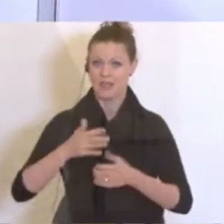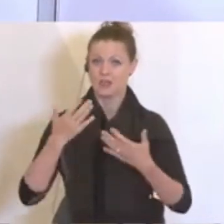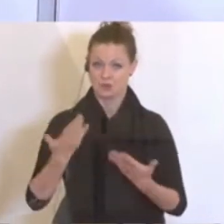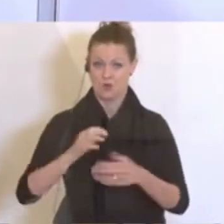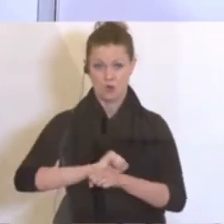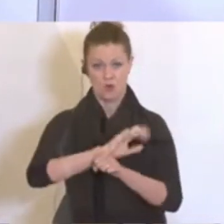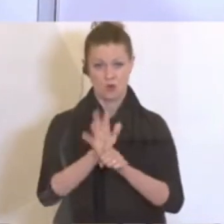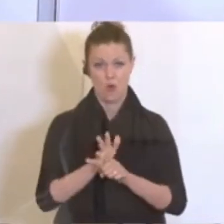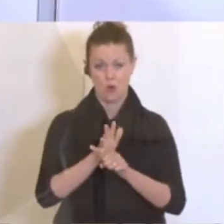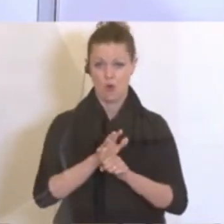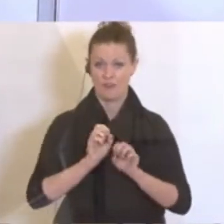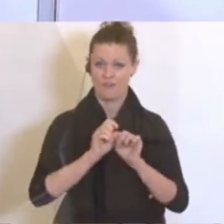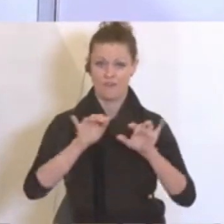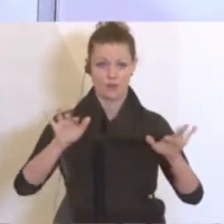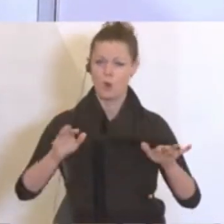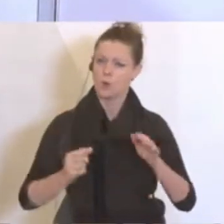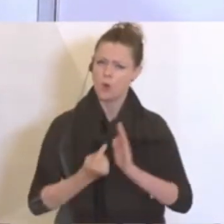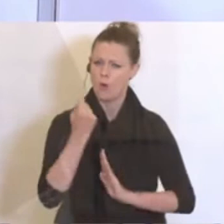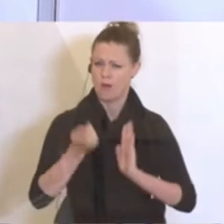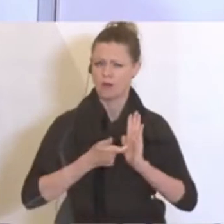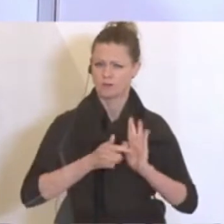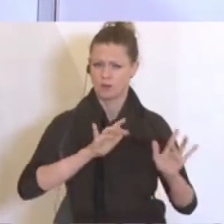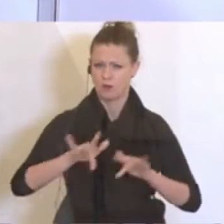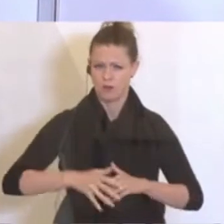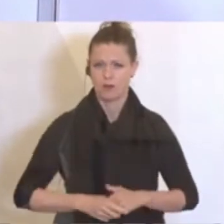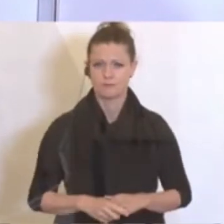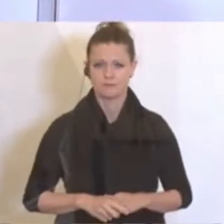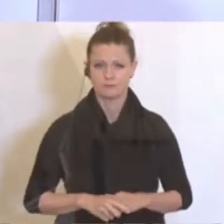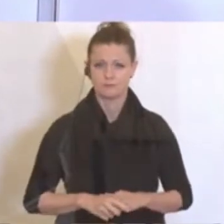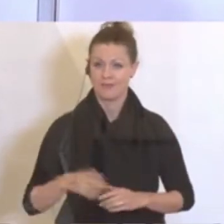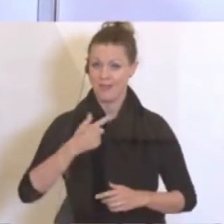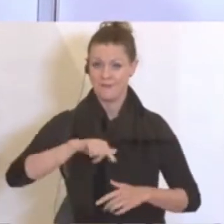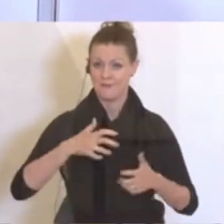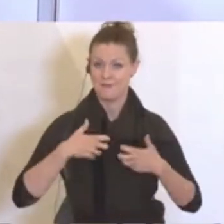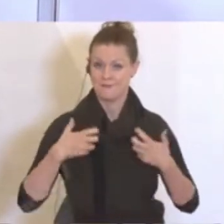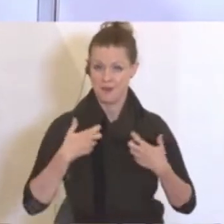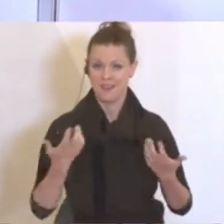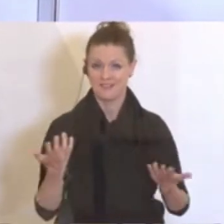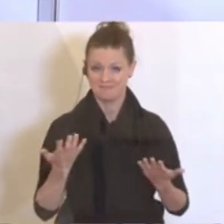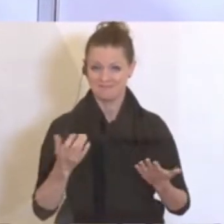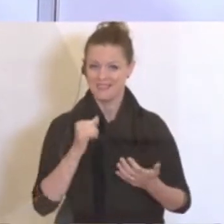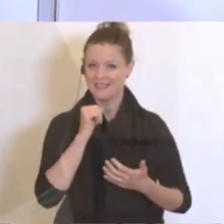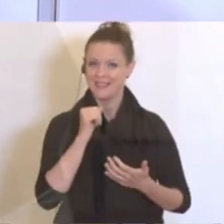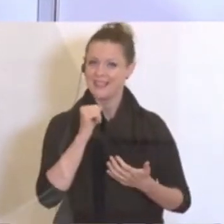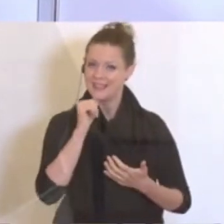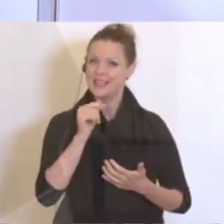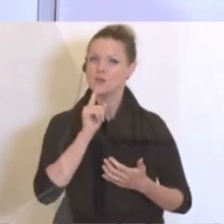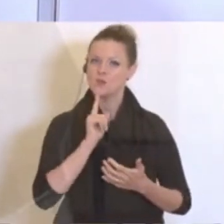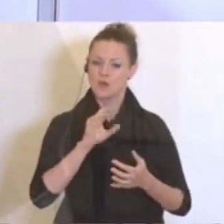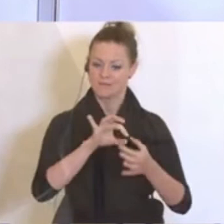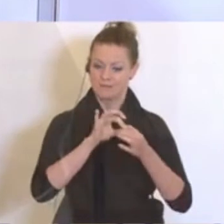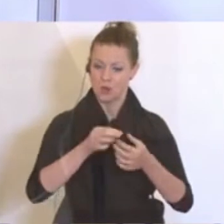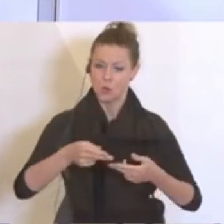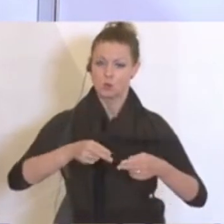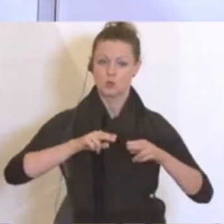Coronavirus eine ganz besondere Herausforderung. Wir freuen uns, dass nicht nur das Wiederhochfahren der